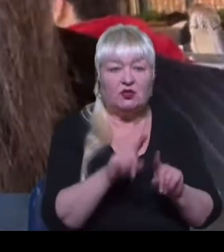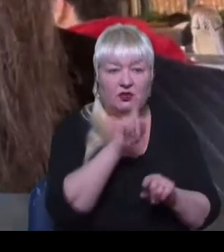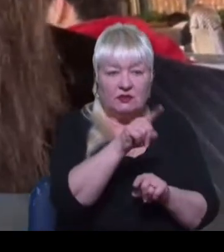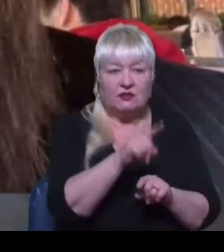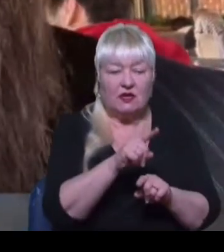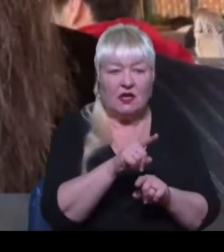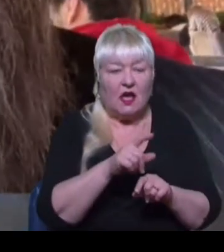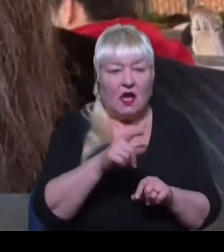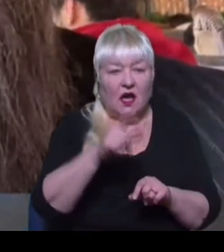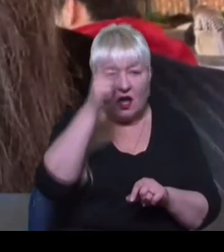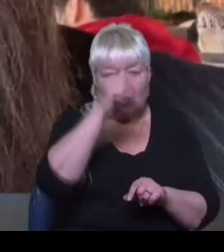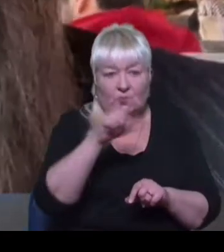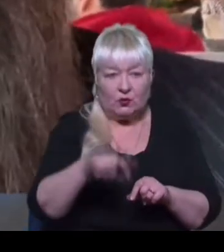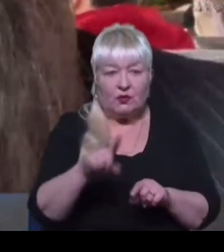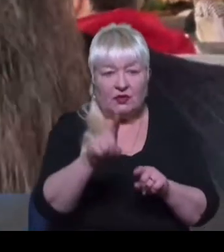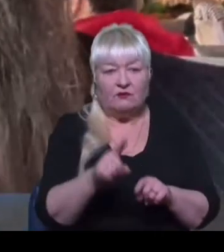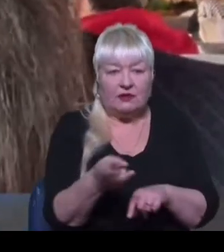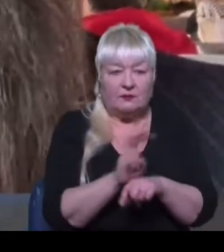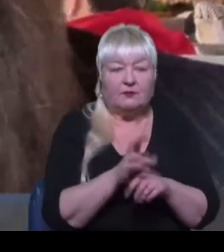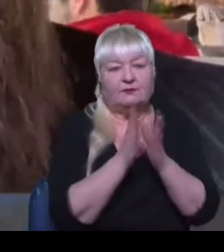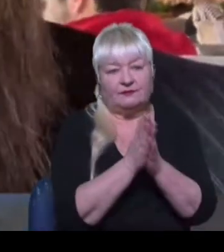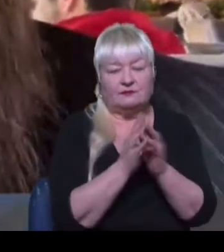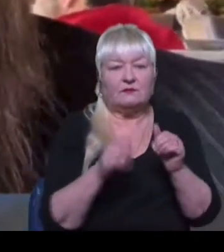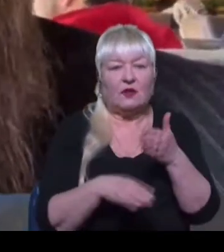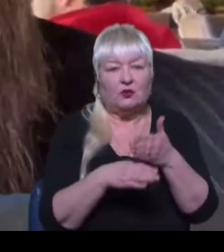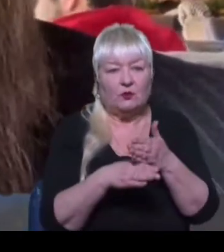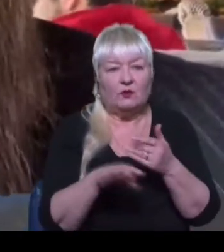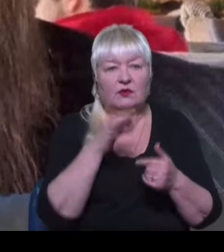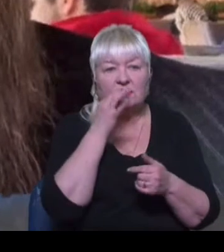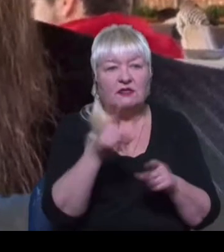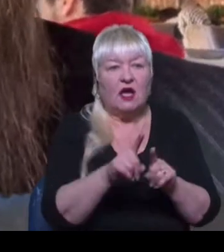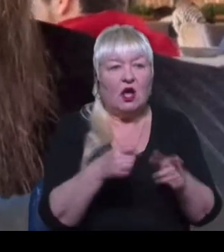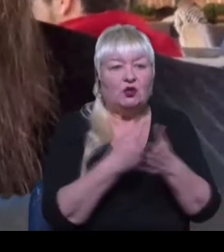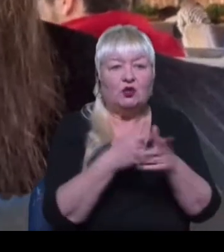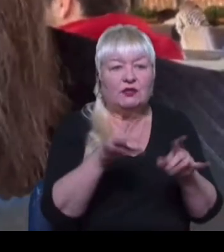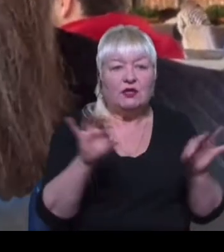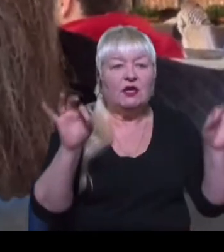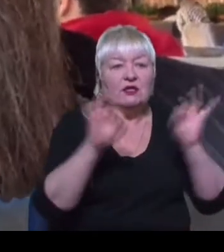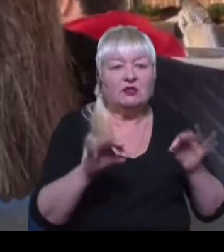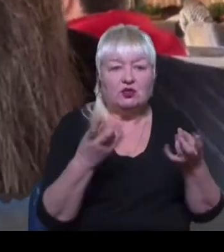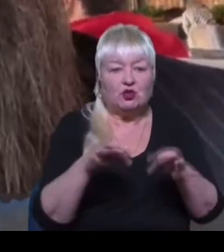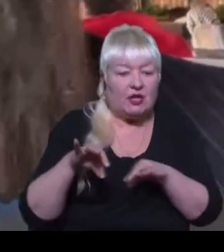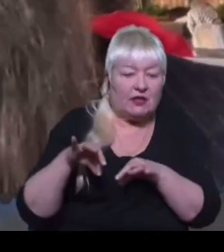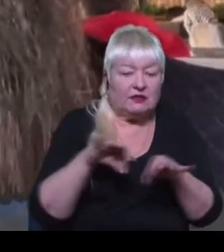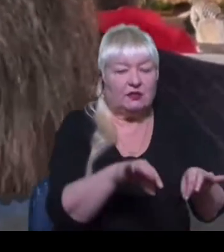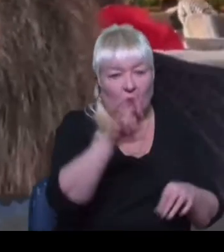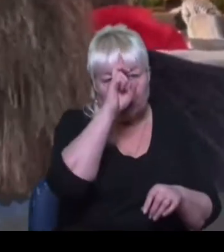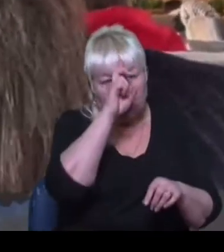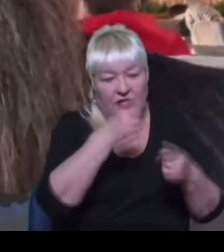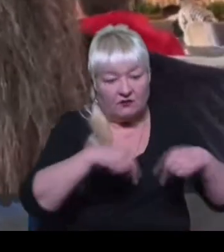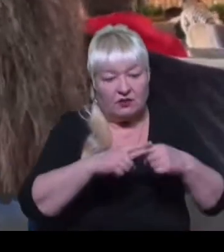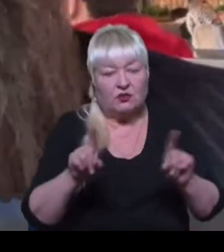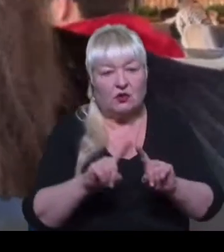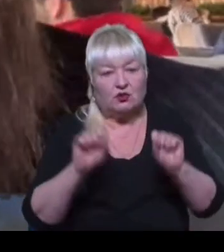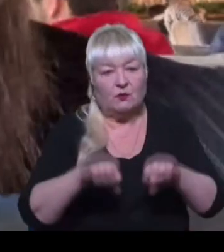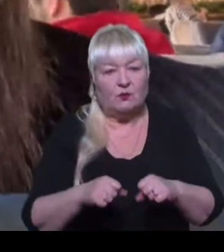Вони вийшли на нас і попросили допомоги. Сказали, що до них тоді ще не доїхав ні місцевий МНС, ні інші державні структури, які могли б допомогти і